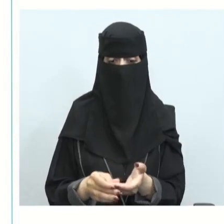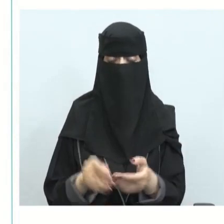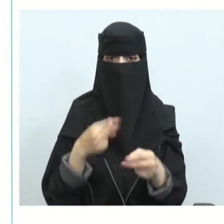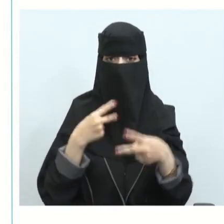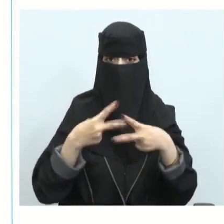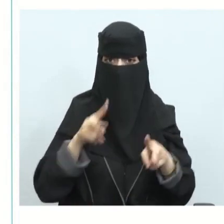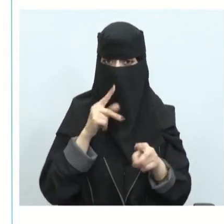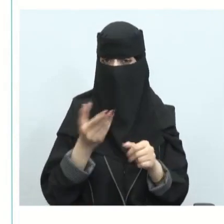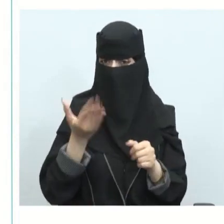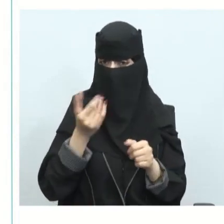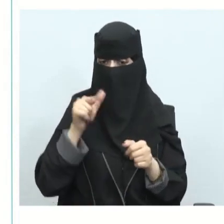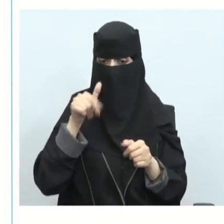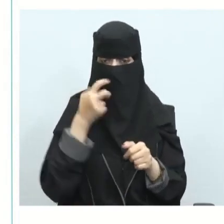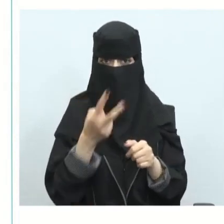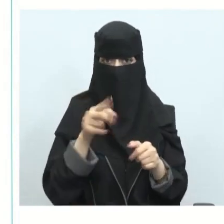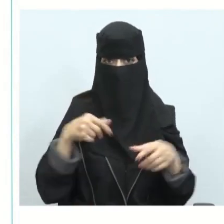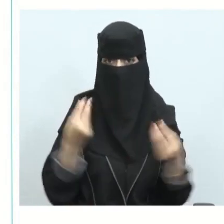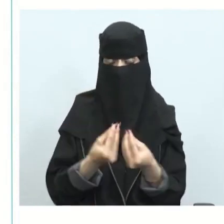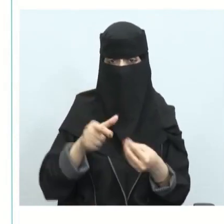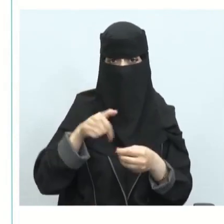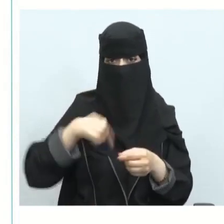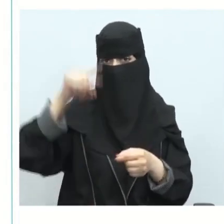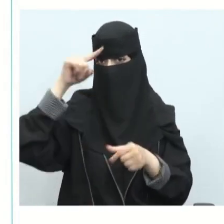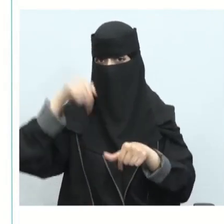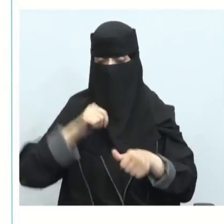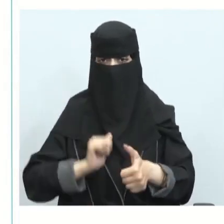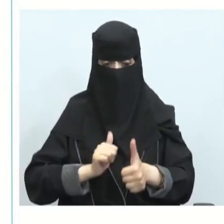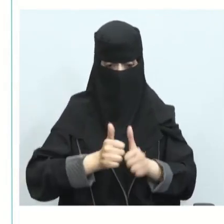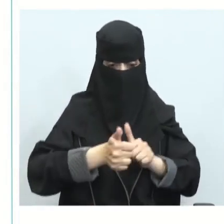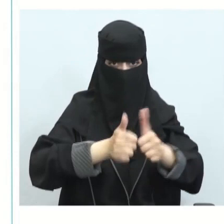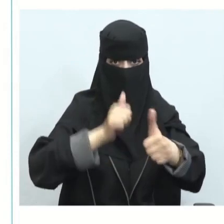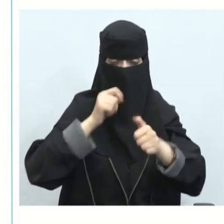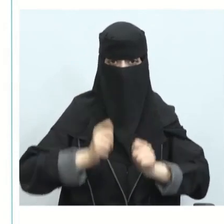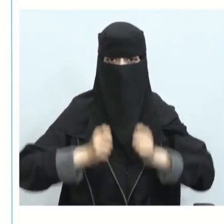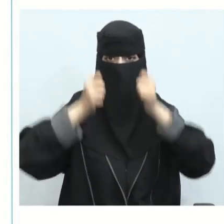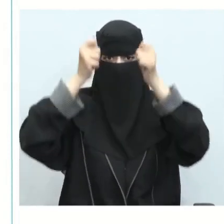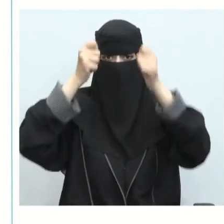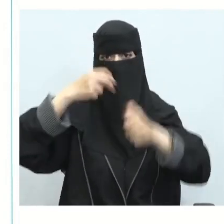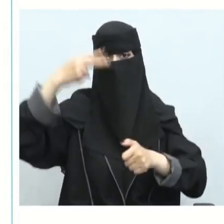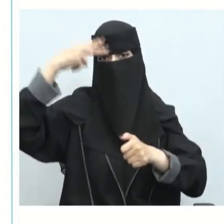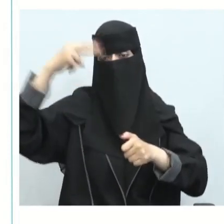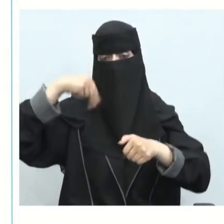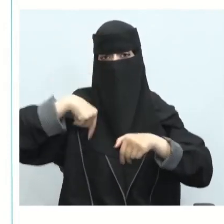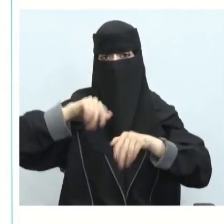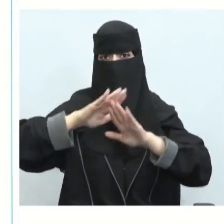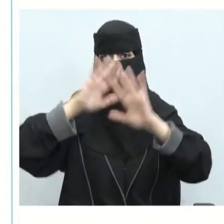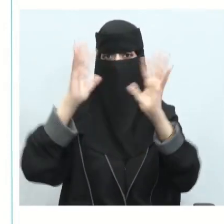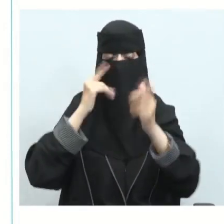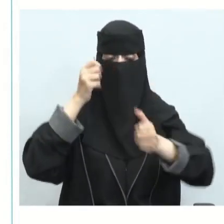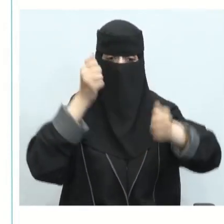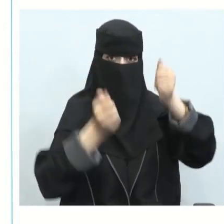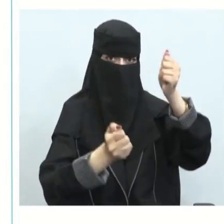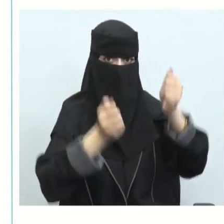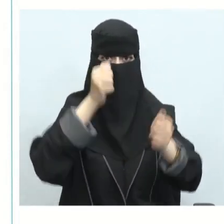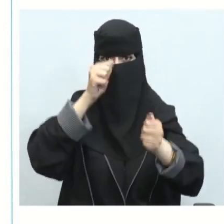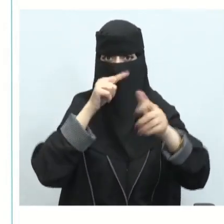وقبل أن نبدأ دعونا نأخذ هذا المثال وهو سباق جائزة السعودية الكبرى للفيرمولا 1 في حلبة كورنيش